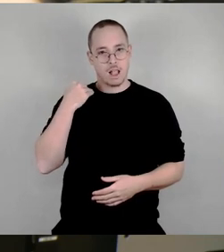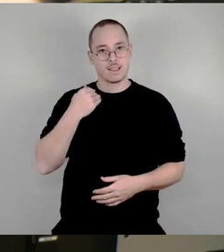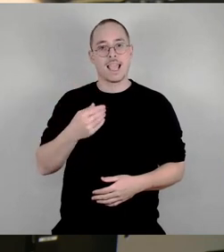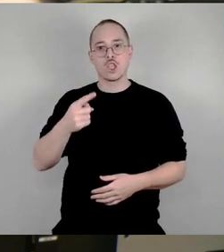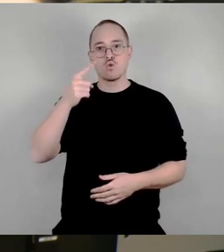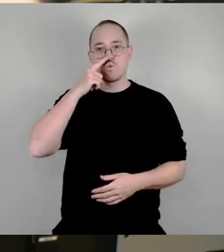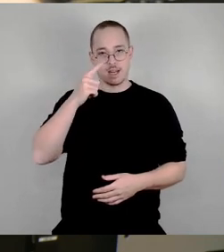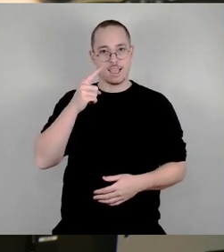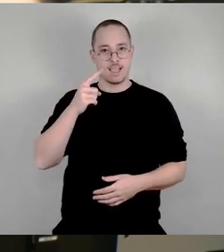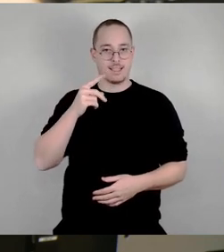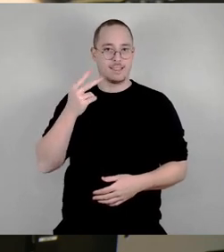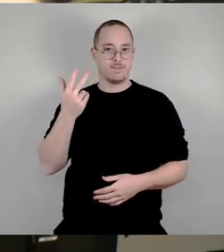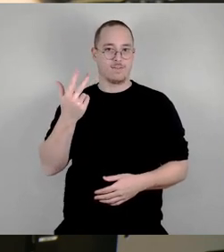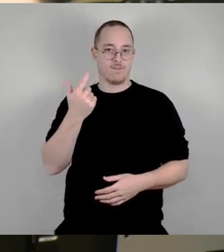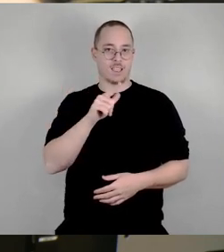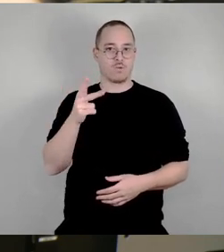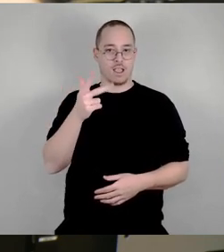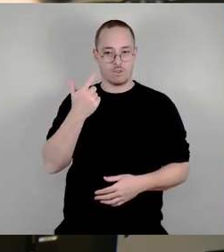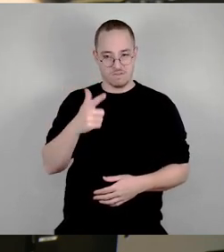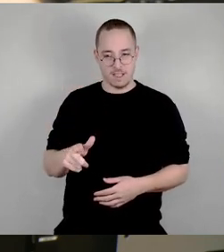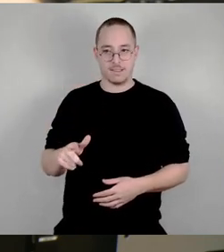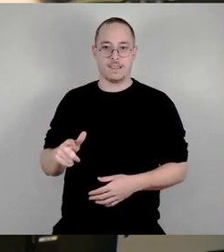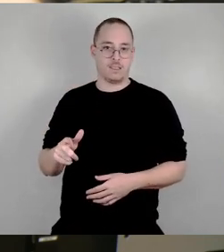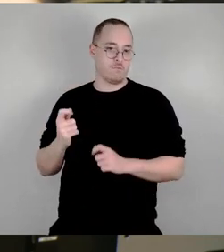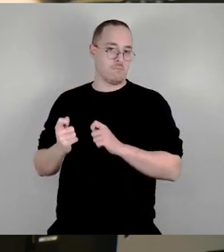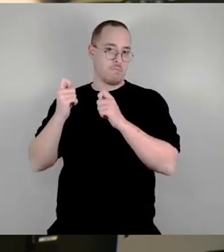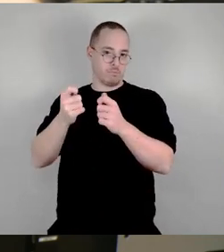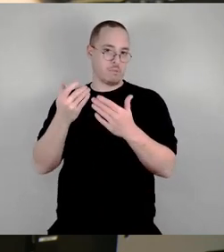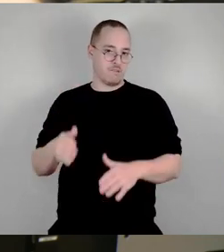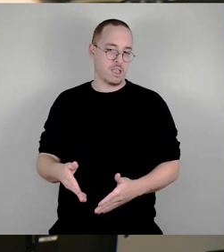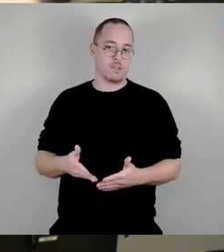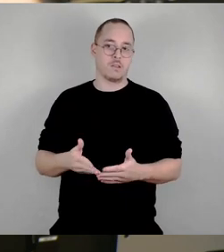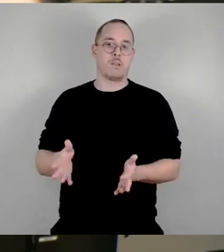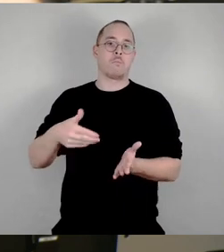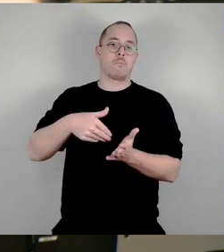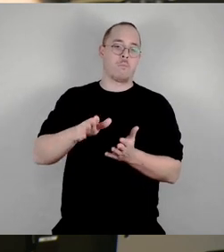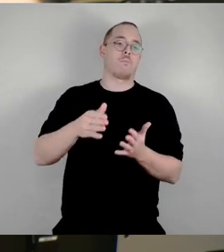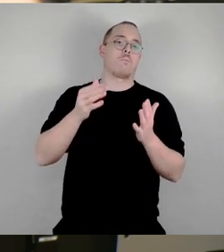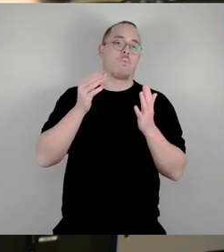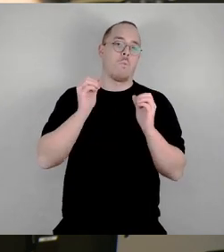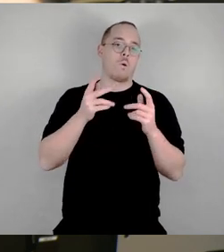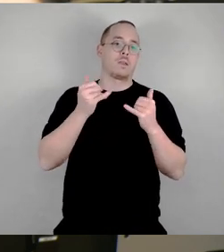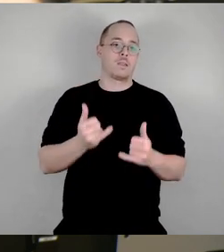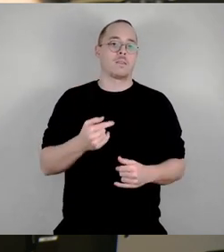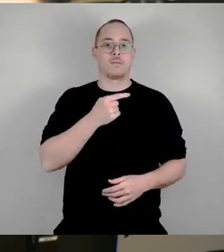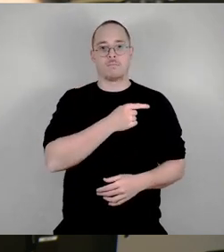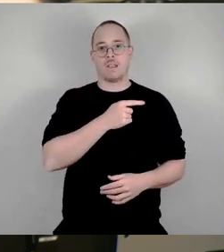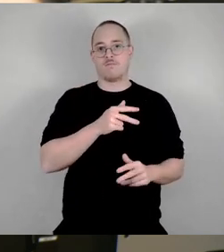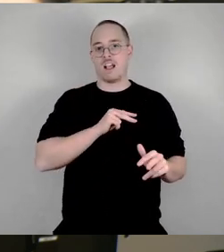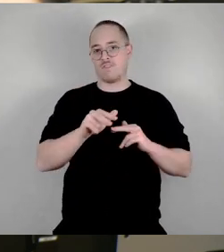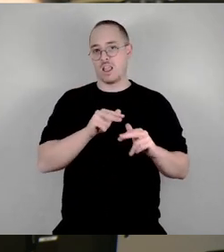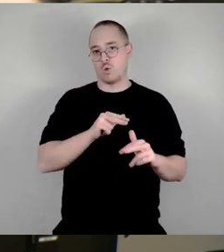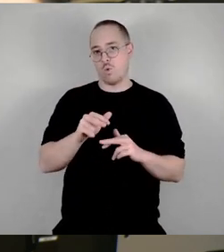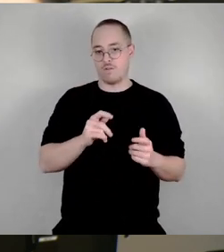genau, 24 jetzt ihre Vorlage endlich reingebracht und die ist in Teilen gelungen,